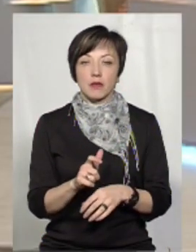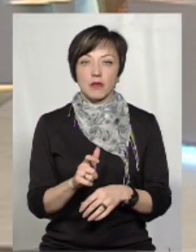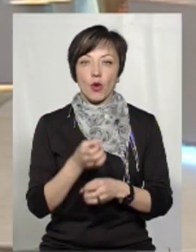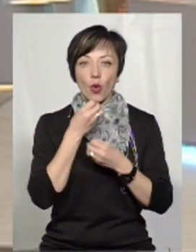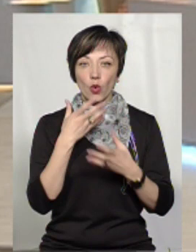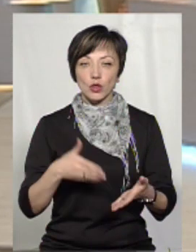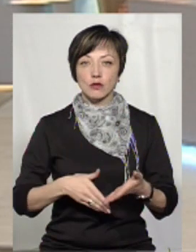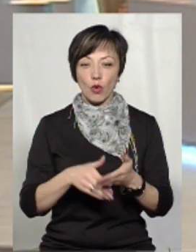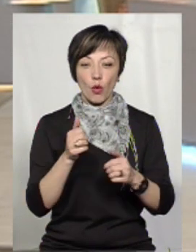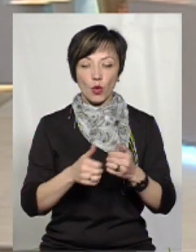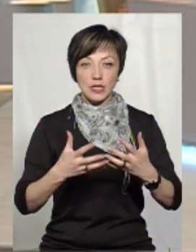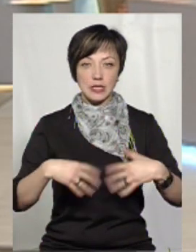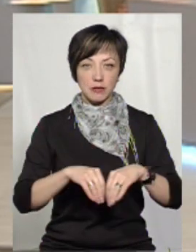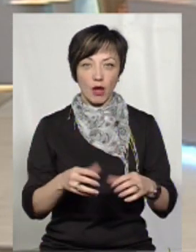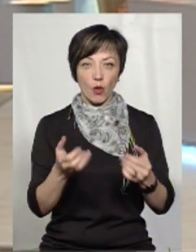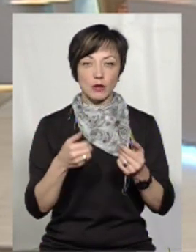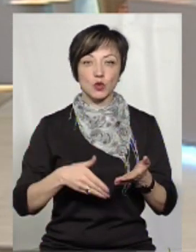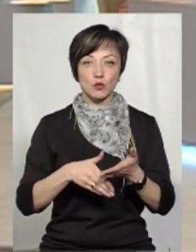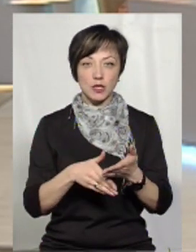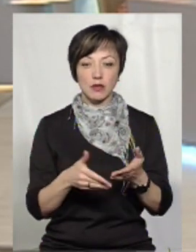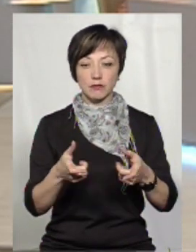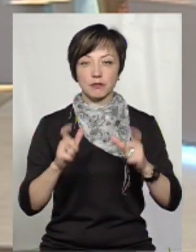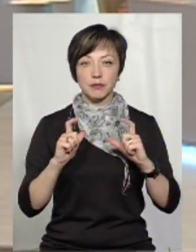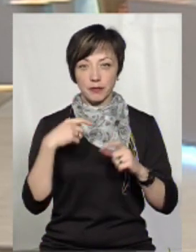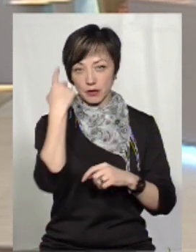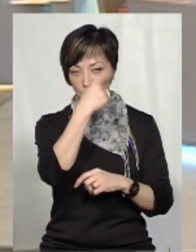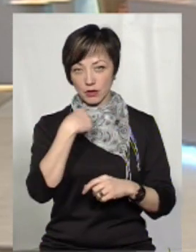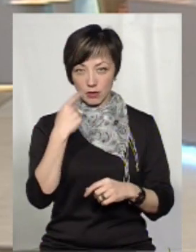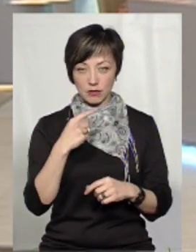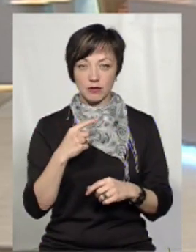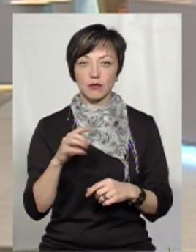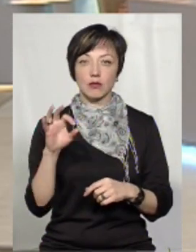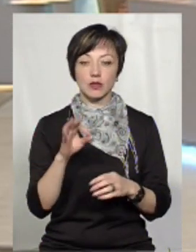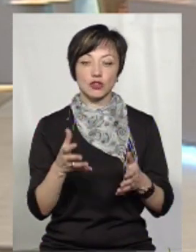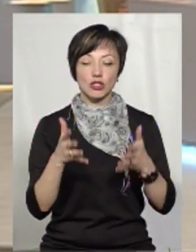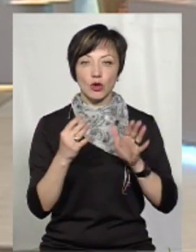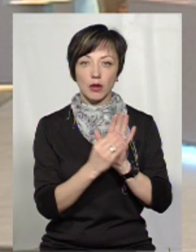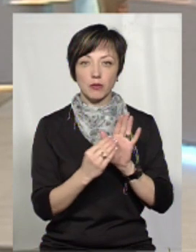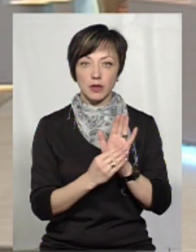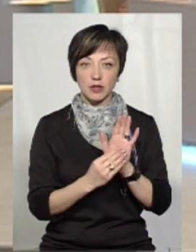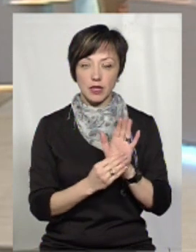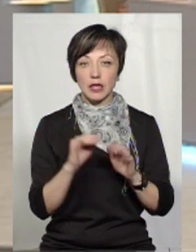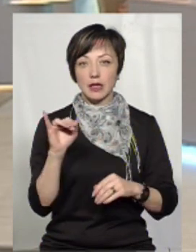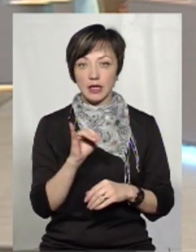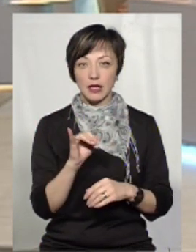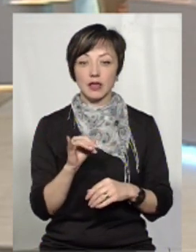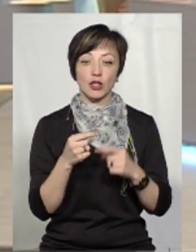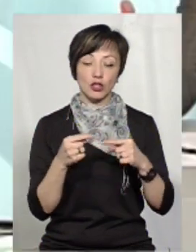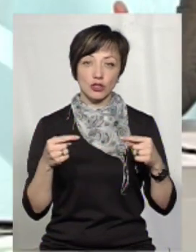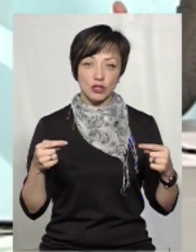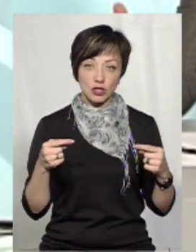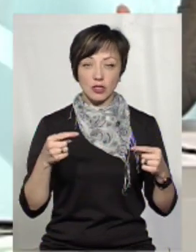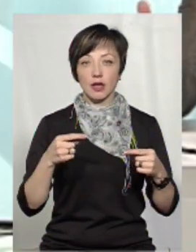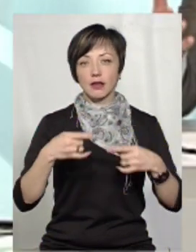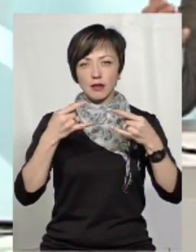сім'я, яка отримує субсидію, їй приходить персональне повідомлення, де чітко розписано. Ну і все інше, всі